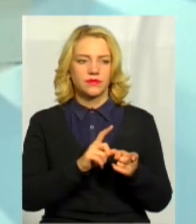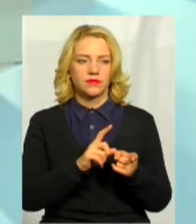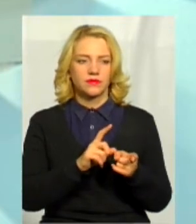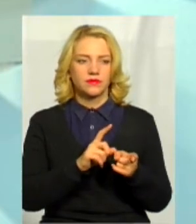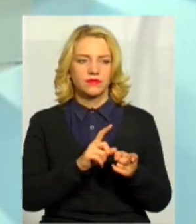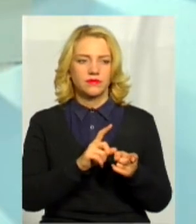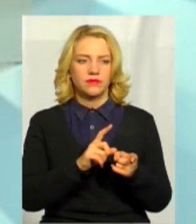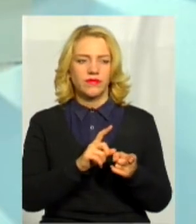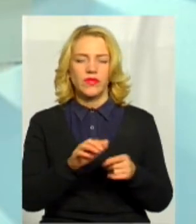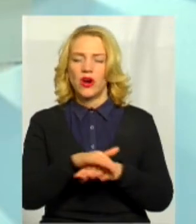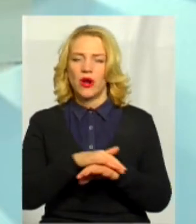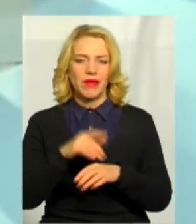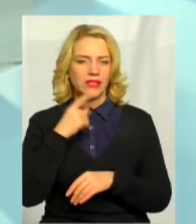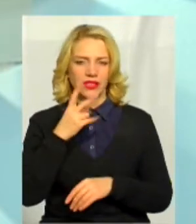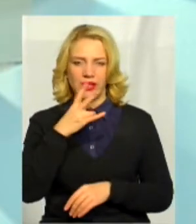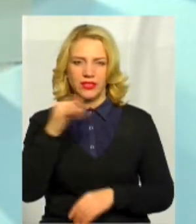Громада сказала, ні.